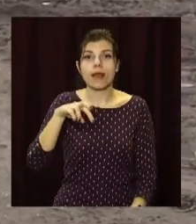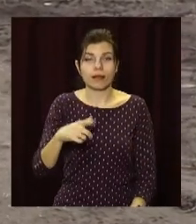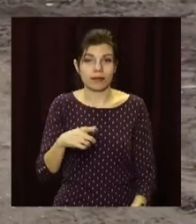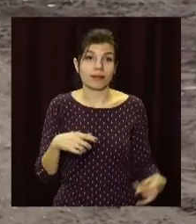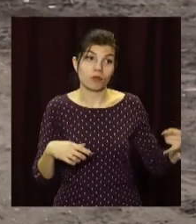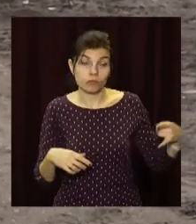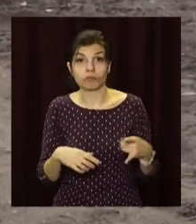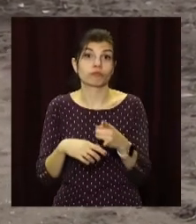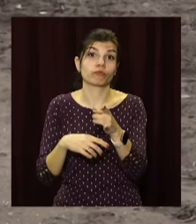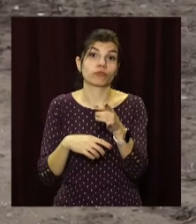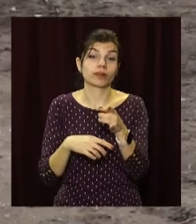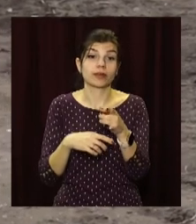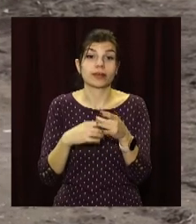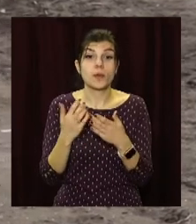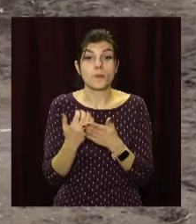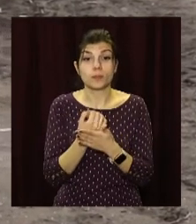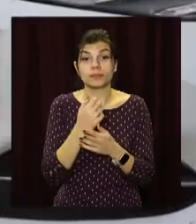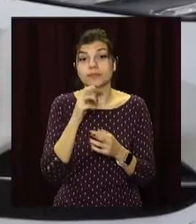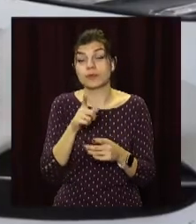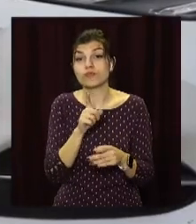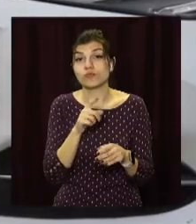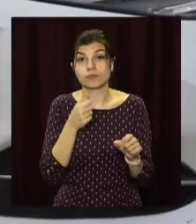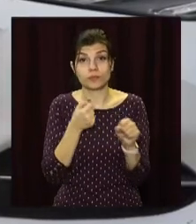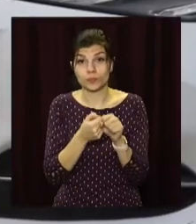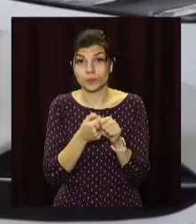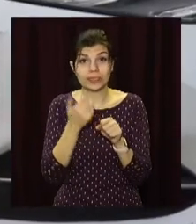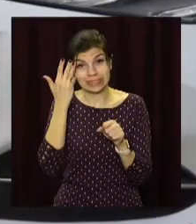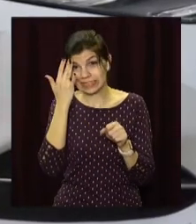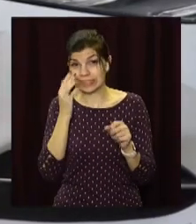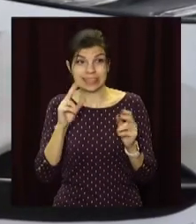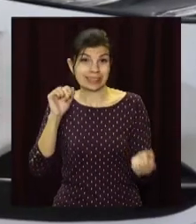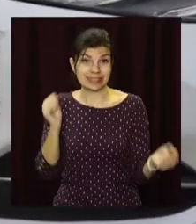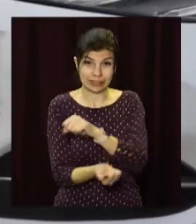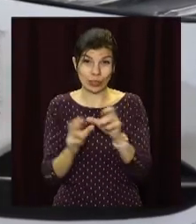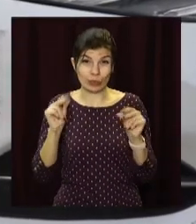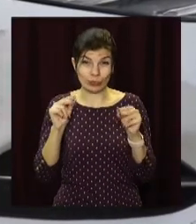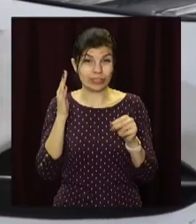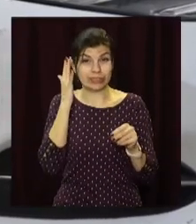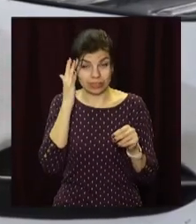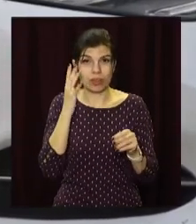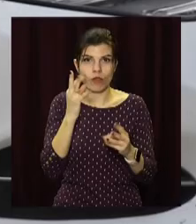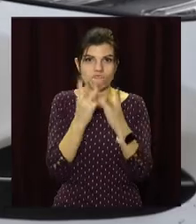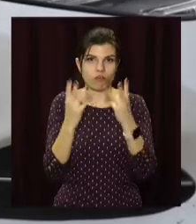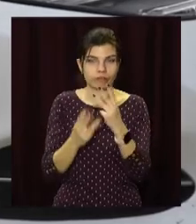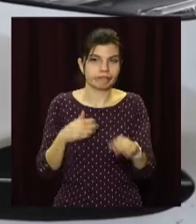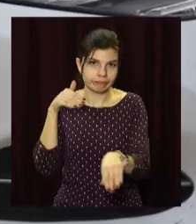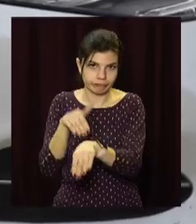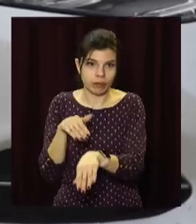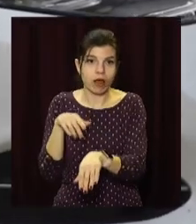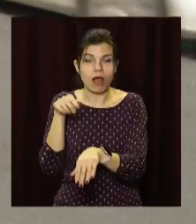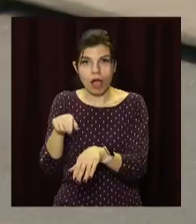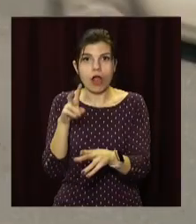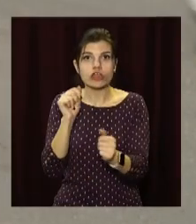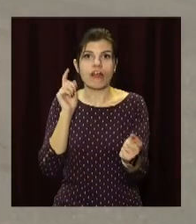цей момент з вулиці Пресової. Щоб уникнути зіткнення водій, «Мерседес» вивернув кермо і врізався в «Фольксваген», який рухався